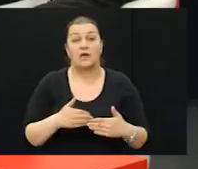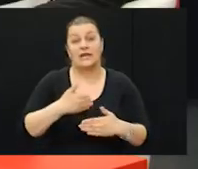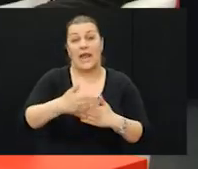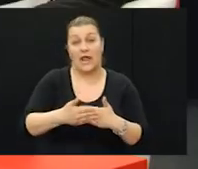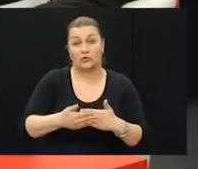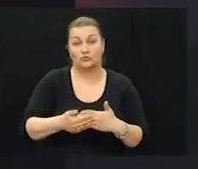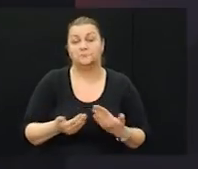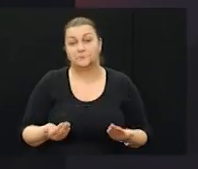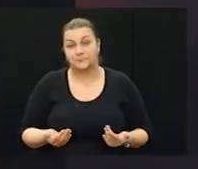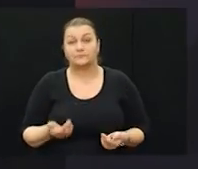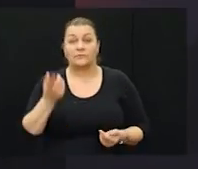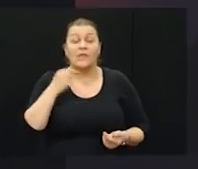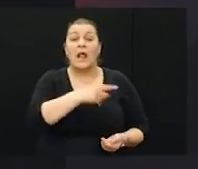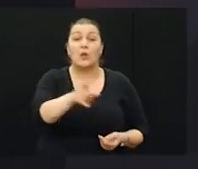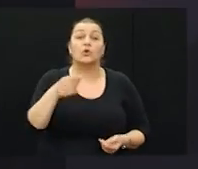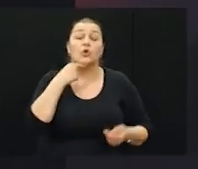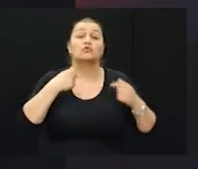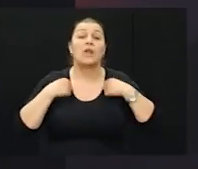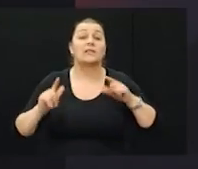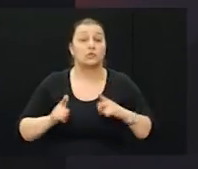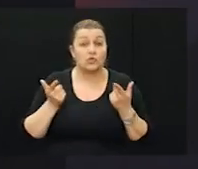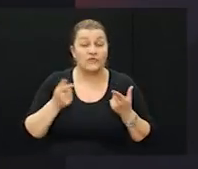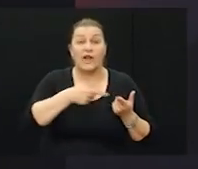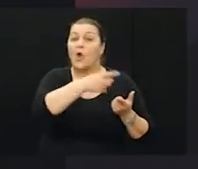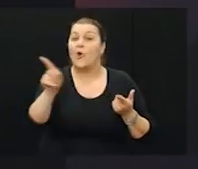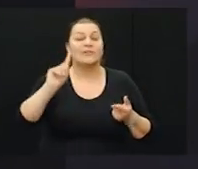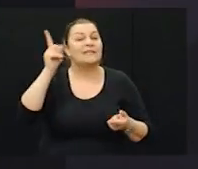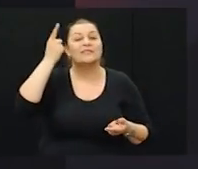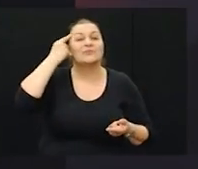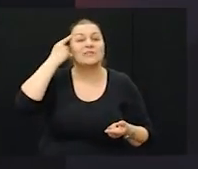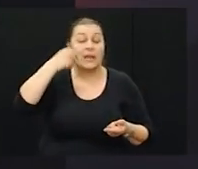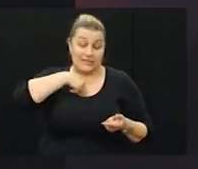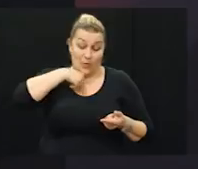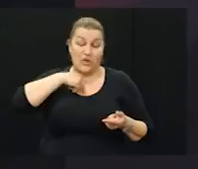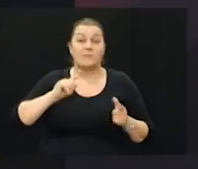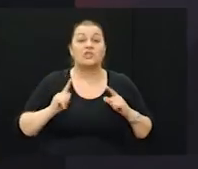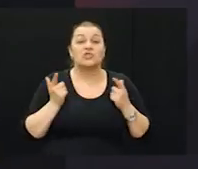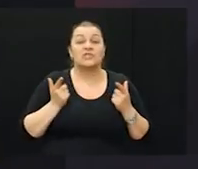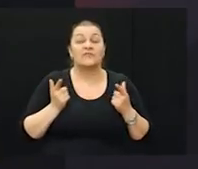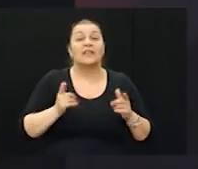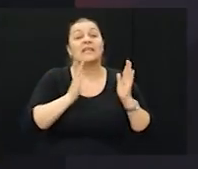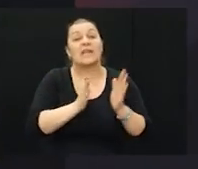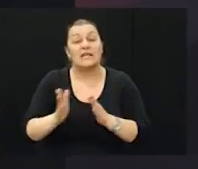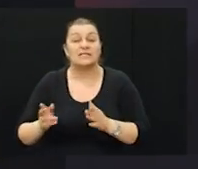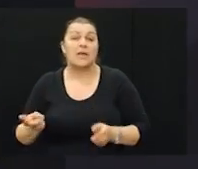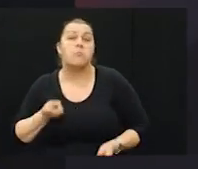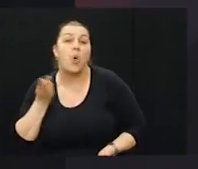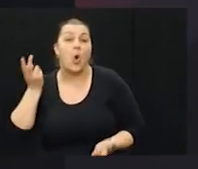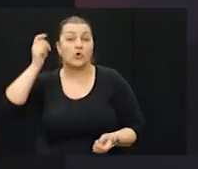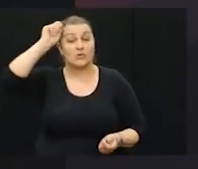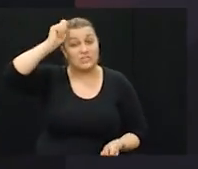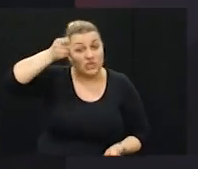Ali oni koji su na taj način nas doživjeli nisu znali da u nama živi tradicija, ponos, čast,